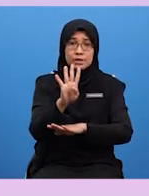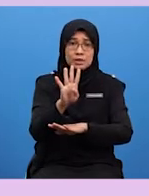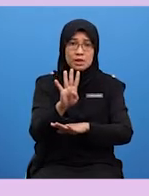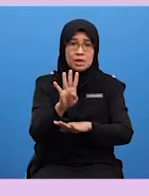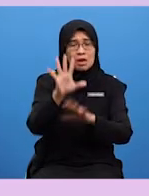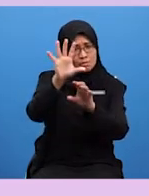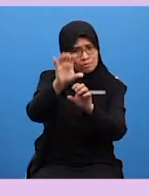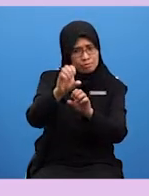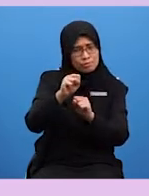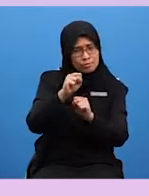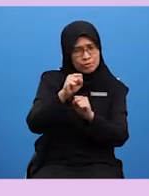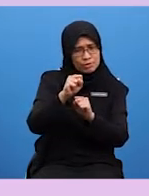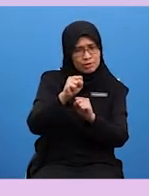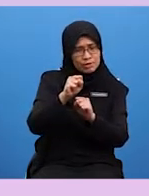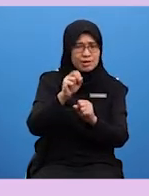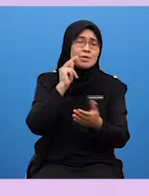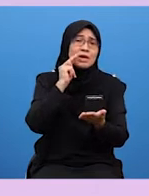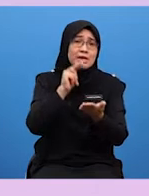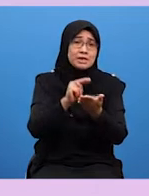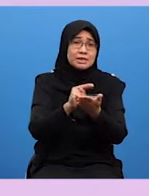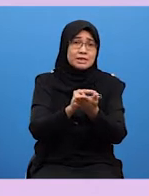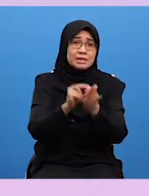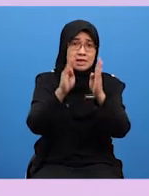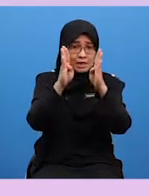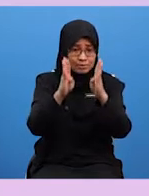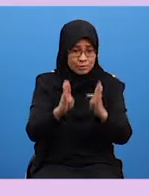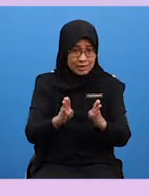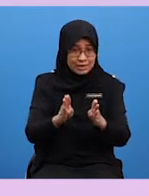menerapkan nilai budaya bangsa yang tinggi